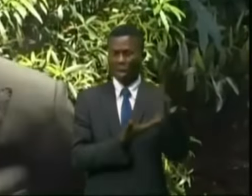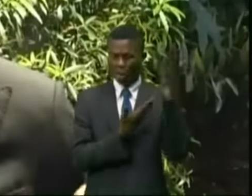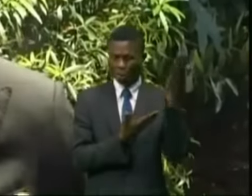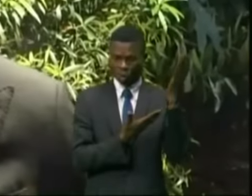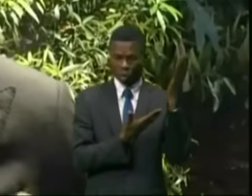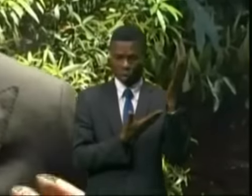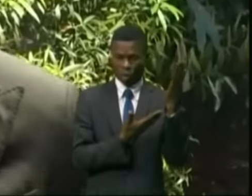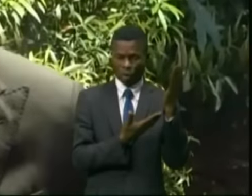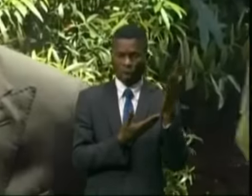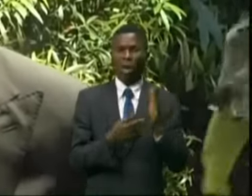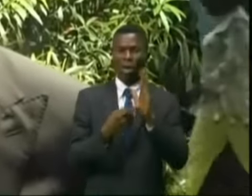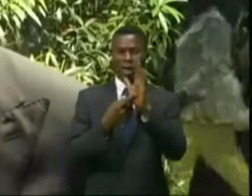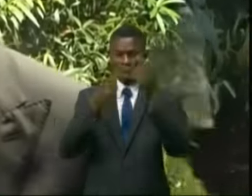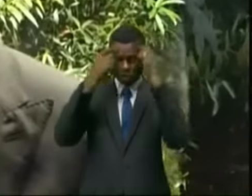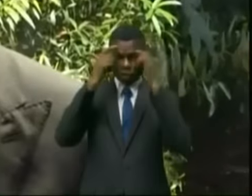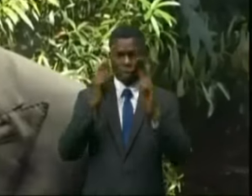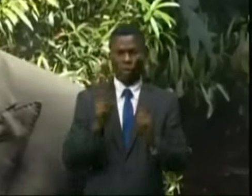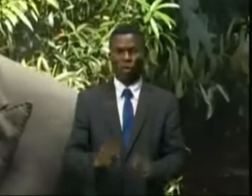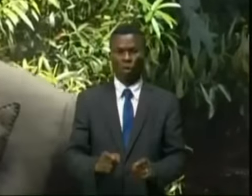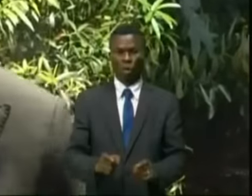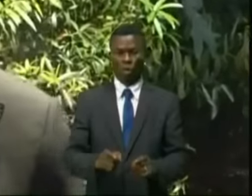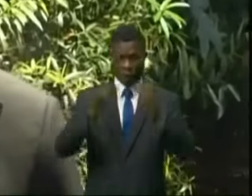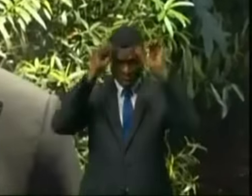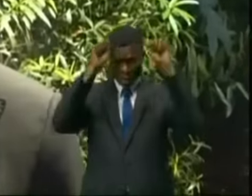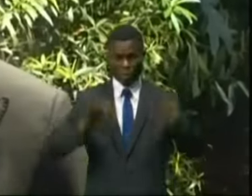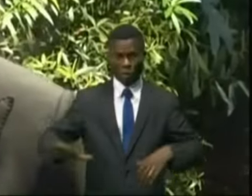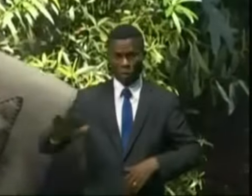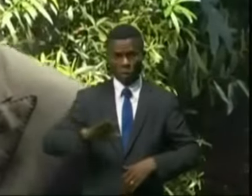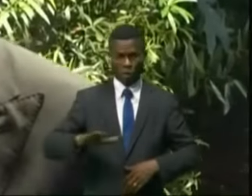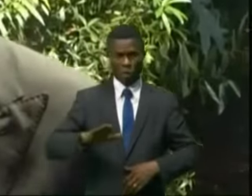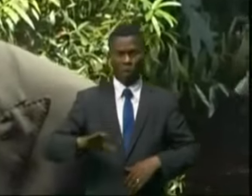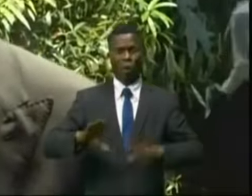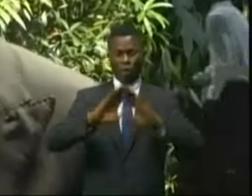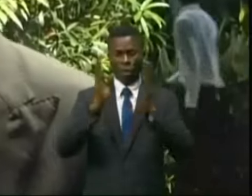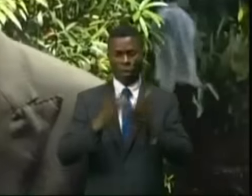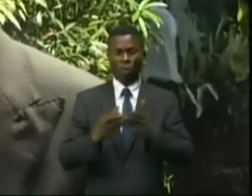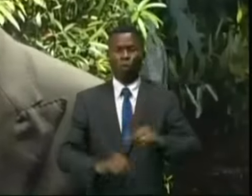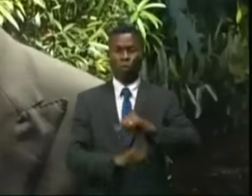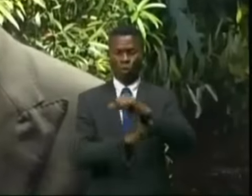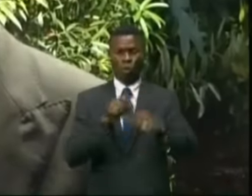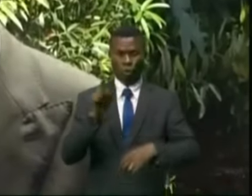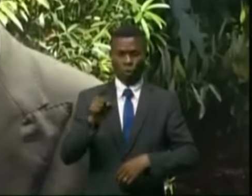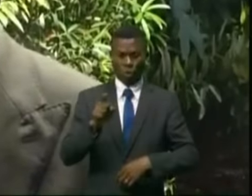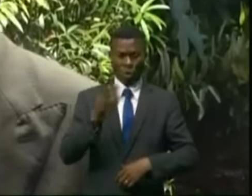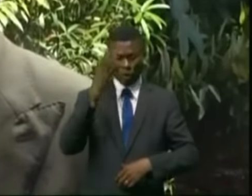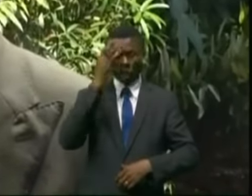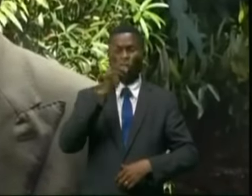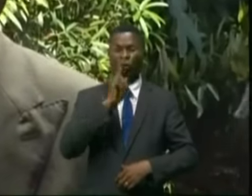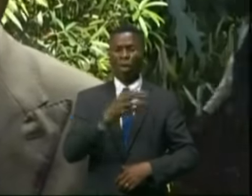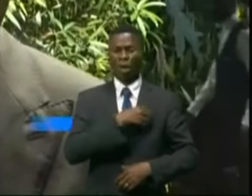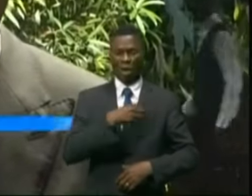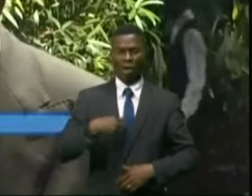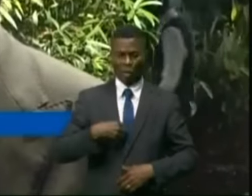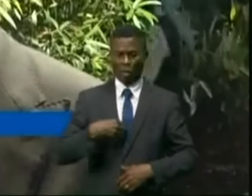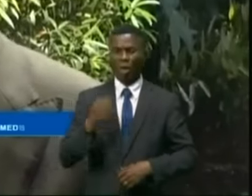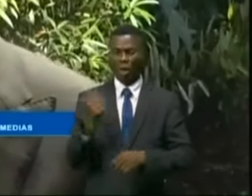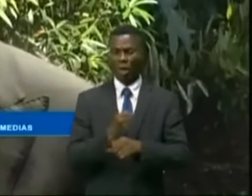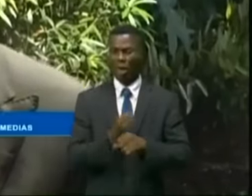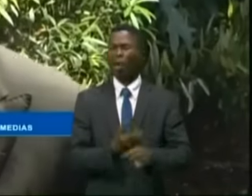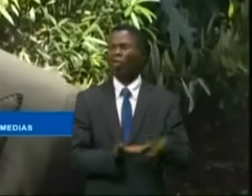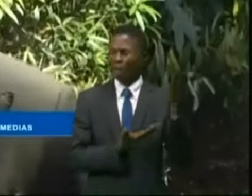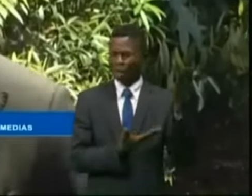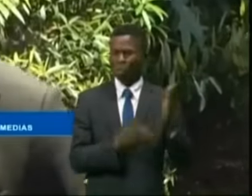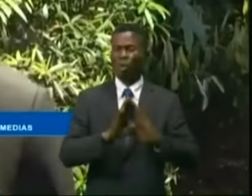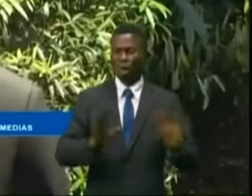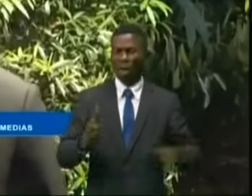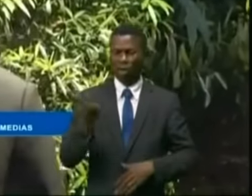qui illustre la détermination du président de la République et nous tous qui l'accompagnons à être sûrs que la femme joue pleinement son rôle. Et